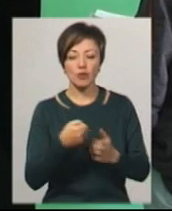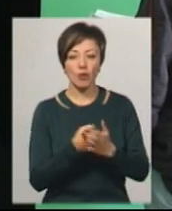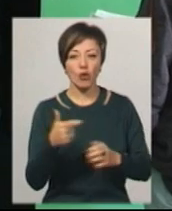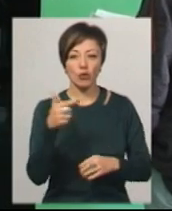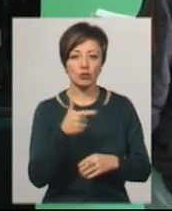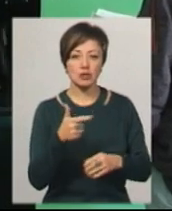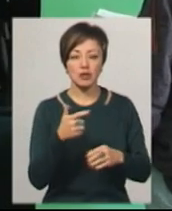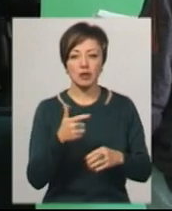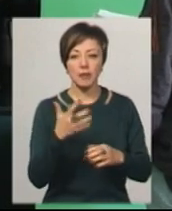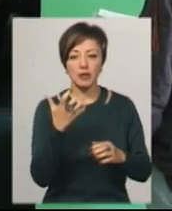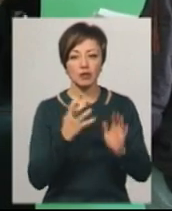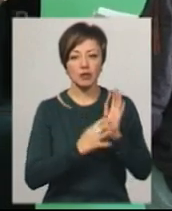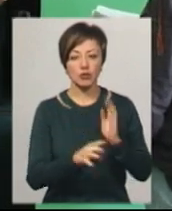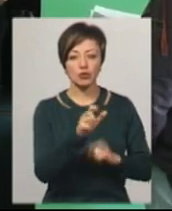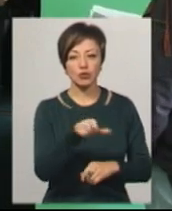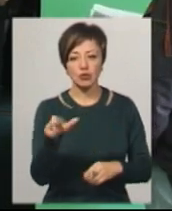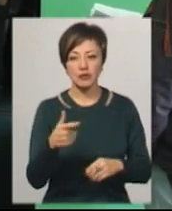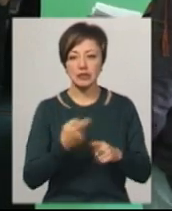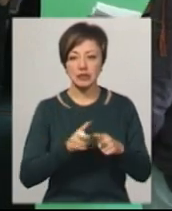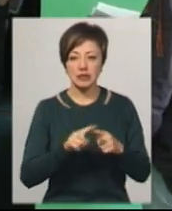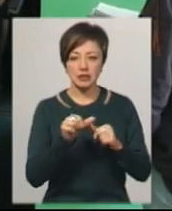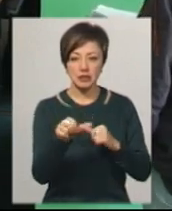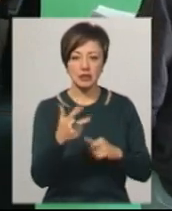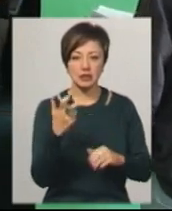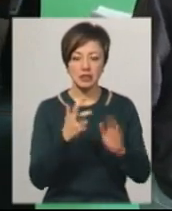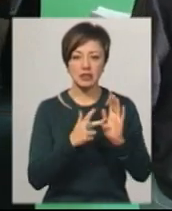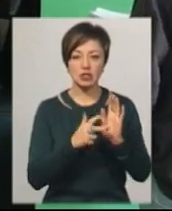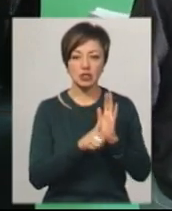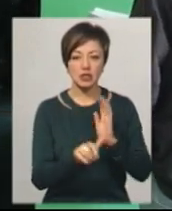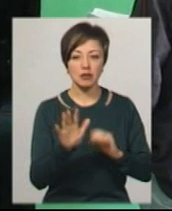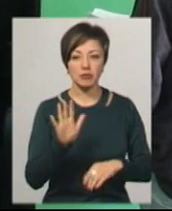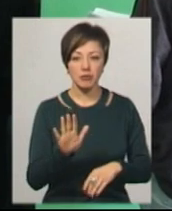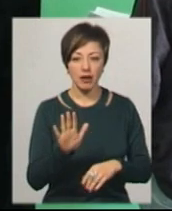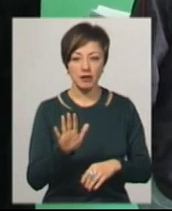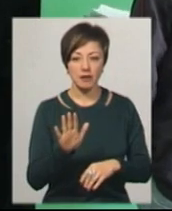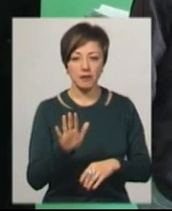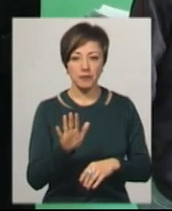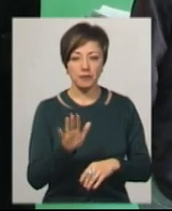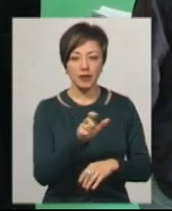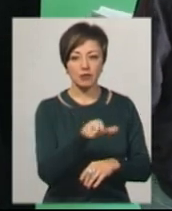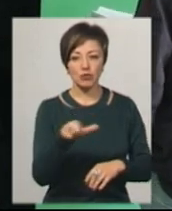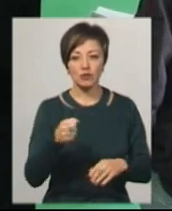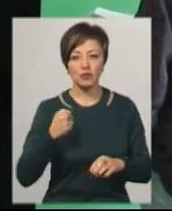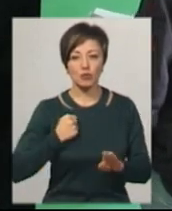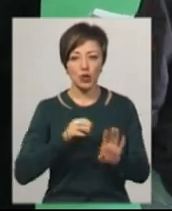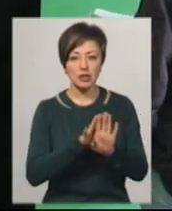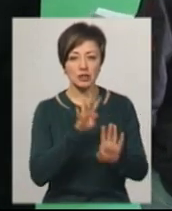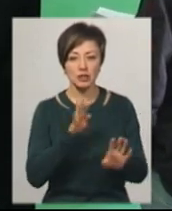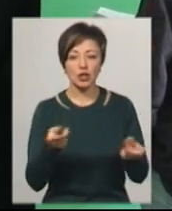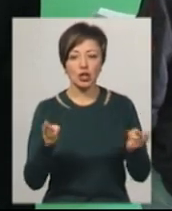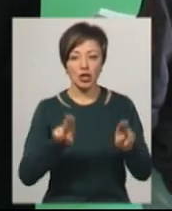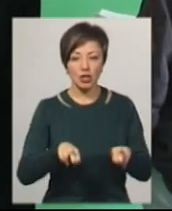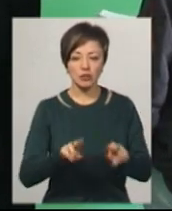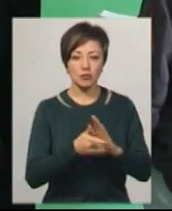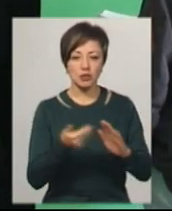призвати 590 чоловік, це з них 365 чоловік до Збройних сил, решта